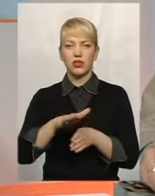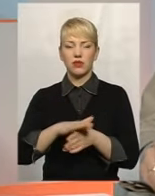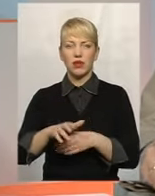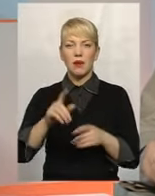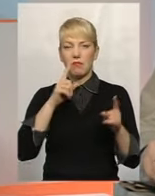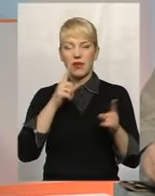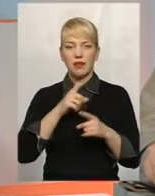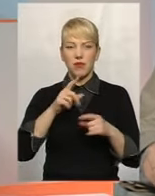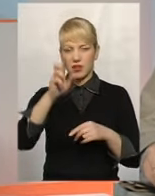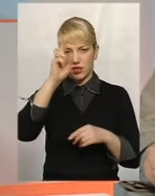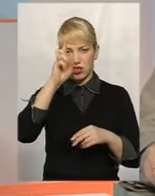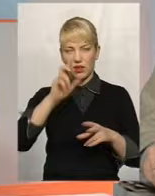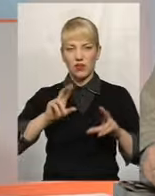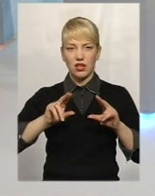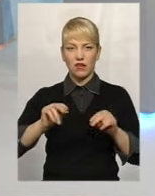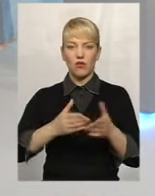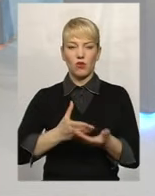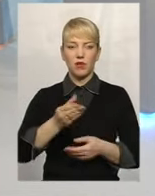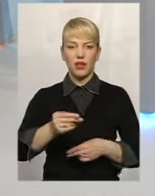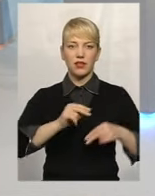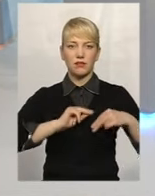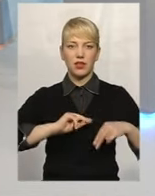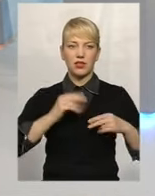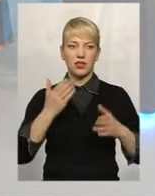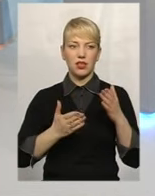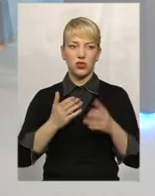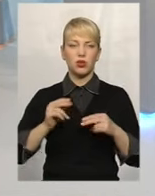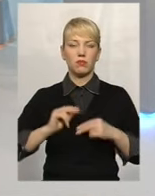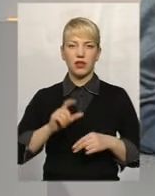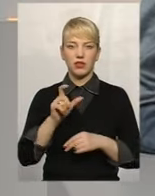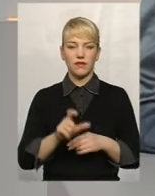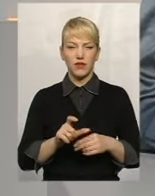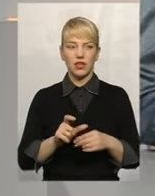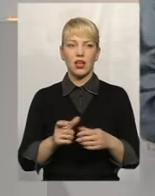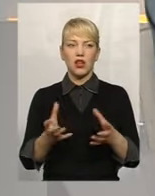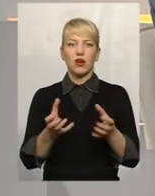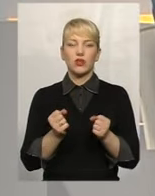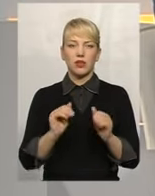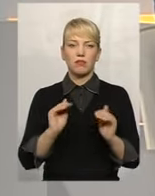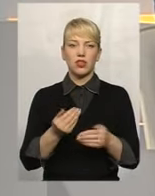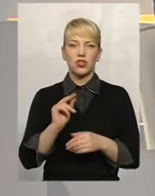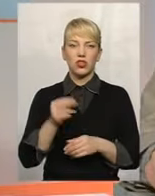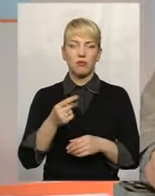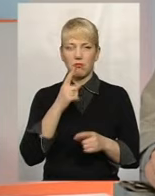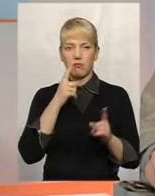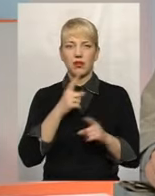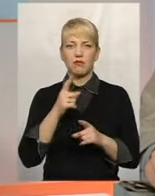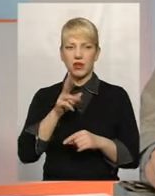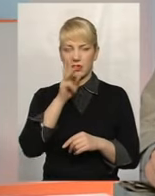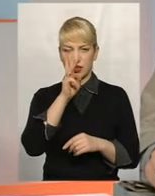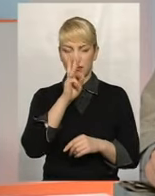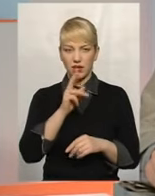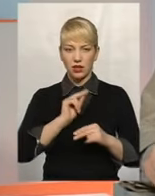державні гарантії в оплаті праці. Тобто, якщо працівник отримує менше, ніж за мінімальну заробітну,